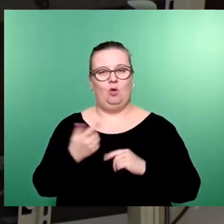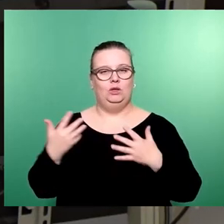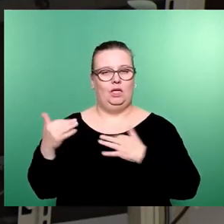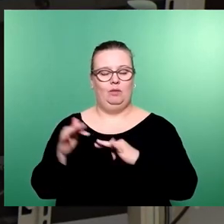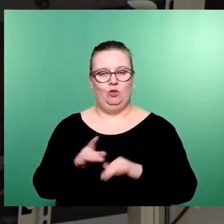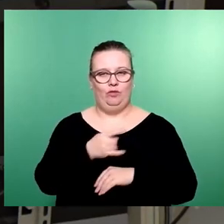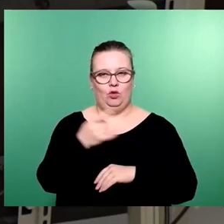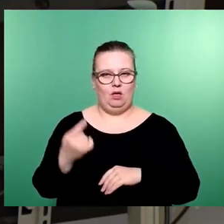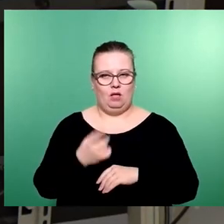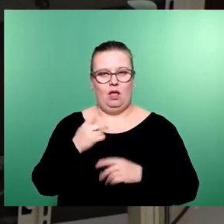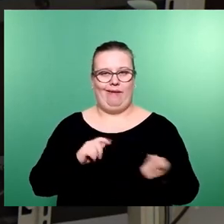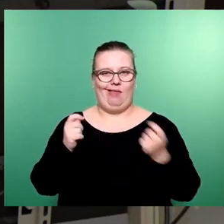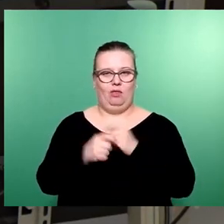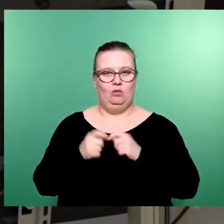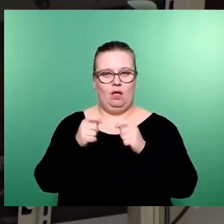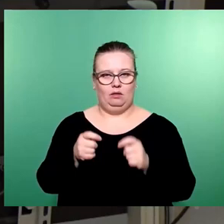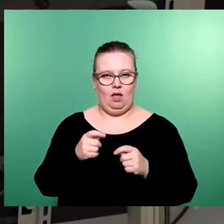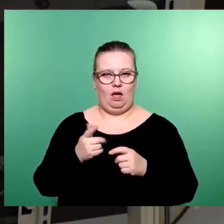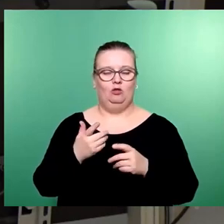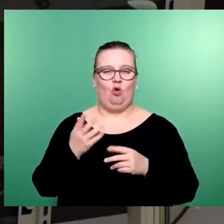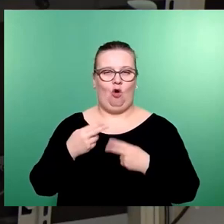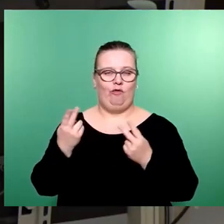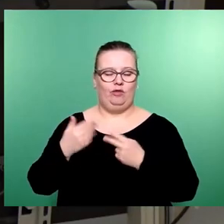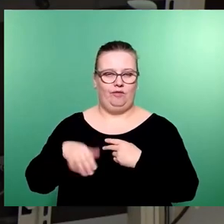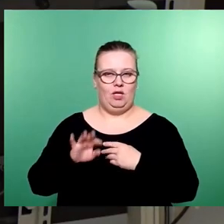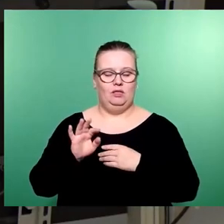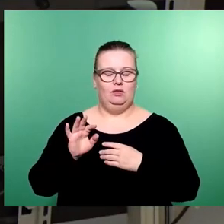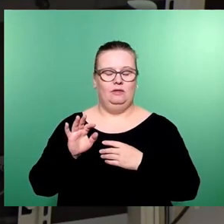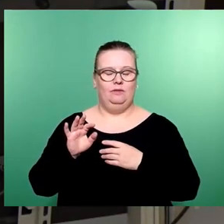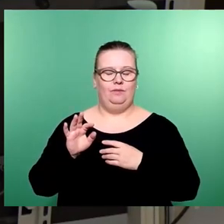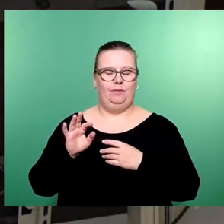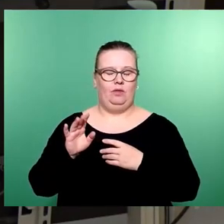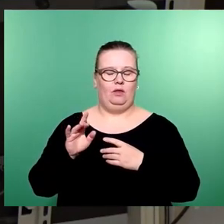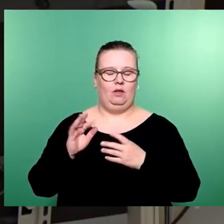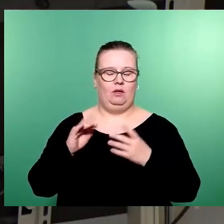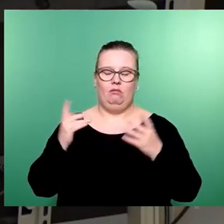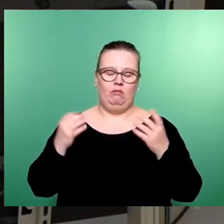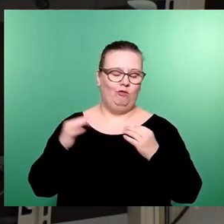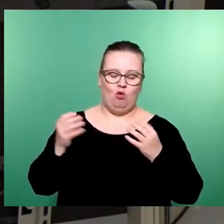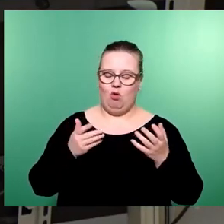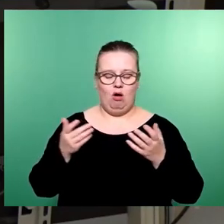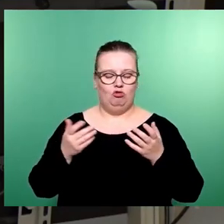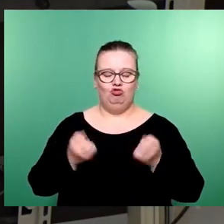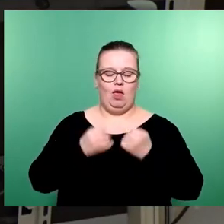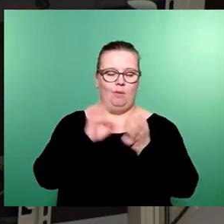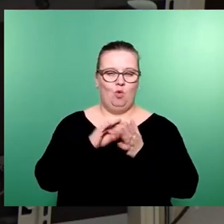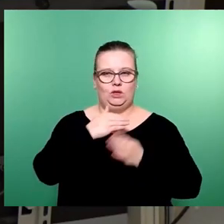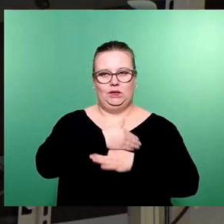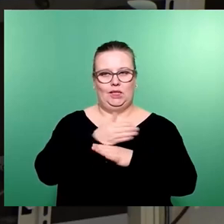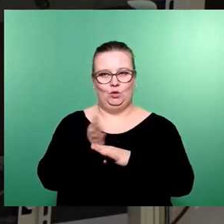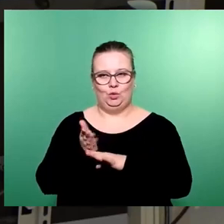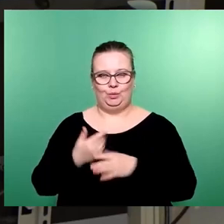Jahr, die nach dem Änderungsantrag weiterhin noch offen waren zur Verfügung, zur Schwerpunktsetzung von uns als Stadtrat.